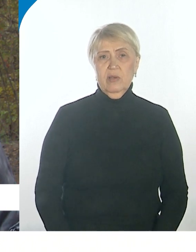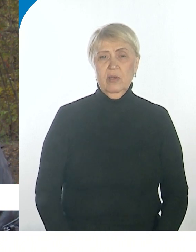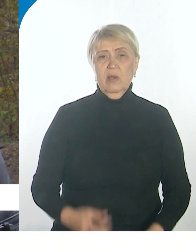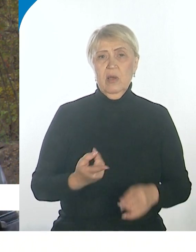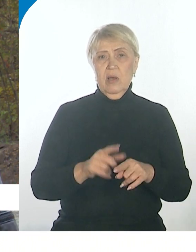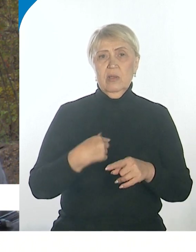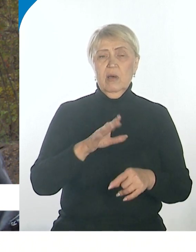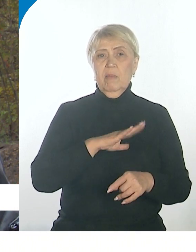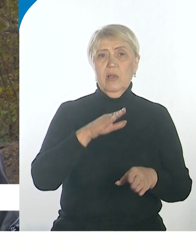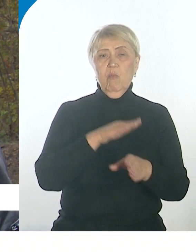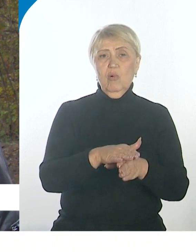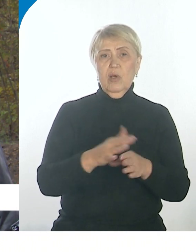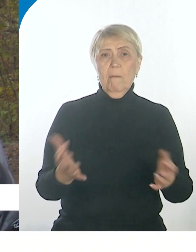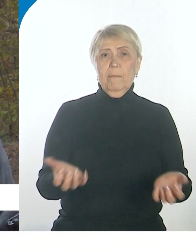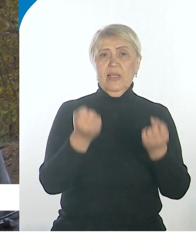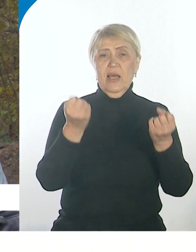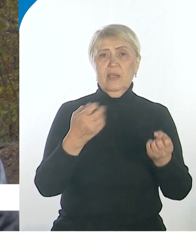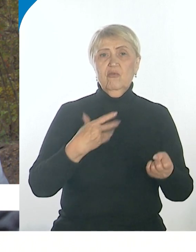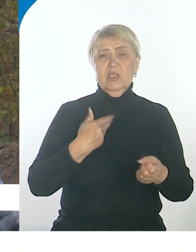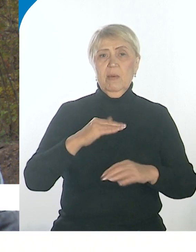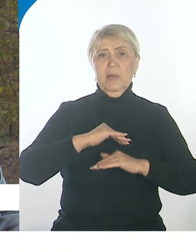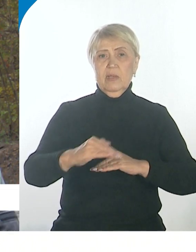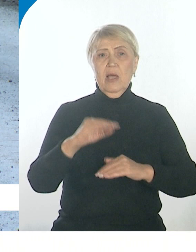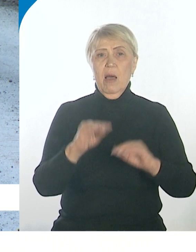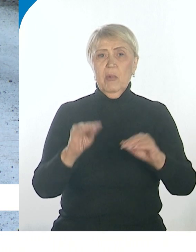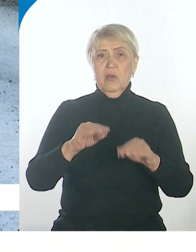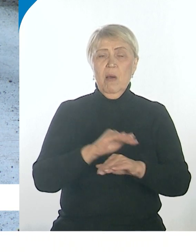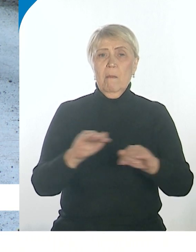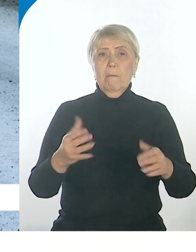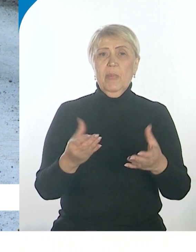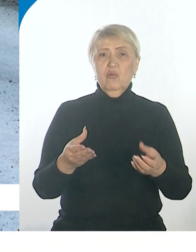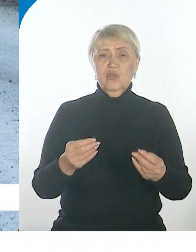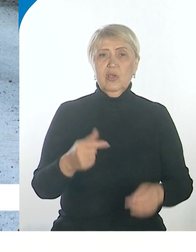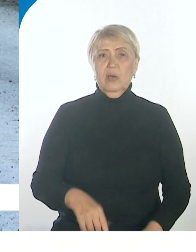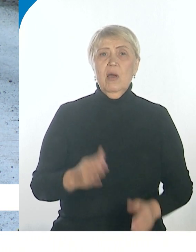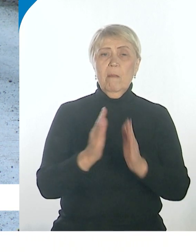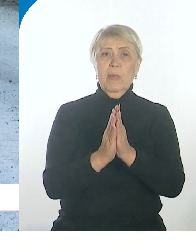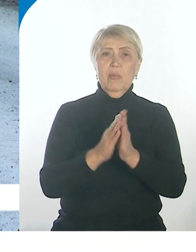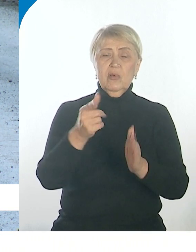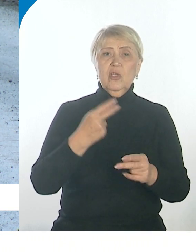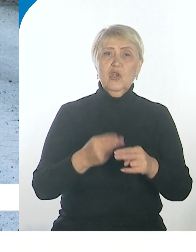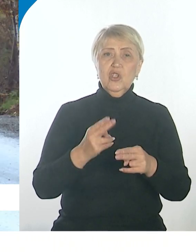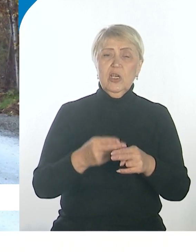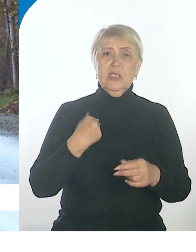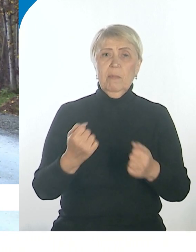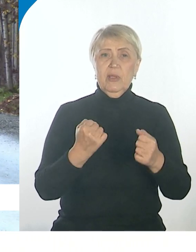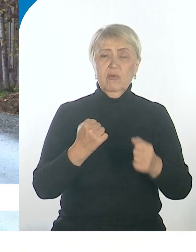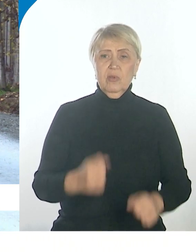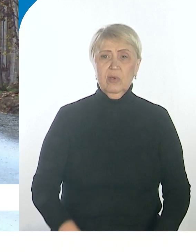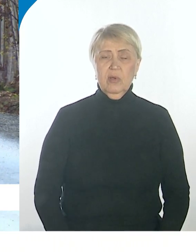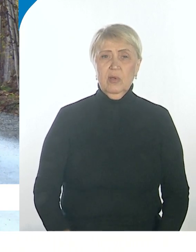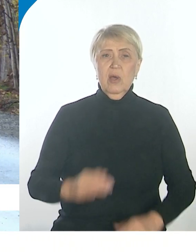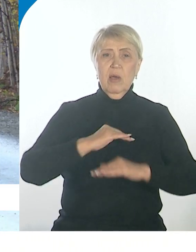подразумевало полное поднятие плиты, обустройство подушки под ними. По просьбам жителей железобетонные плиты демонтировали. Скальником